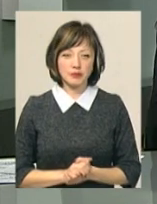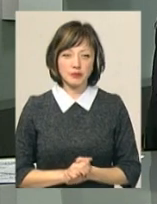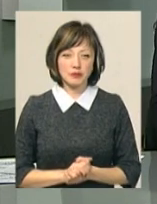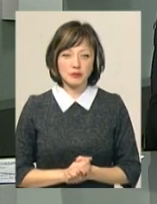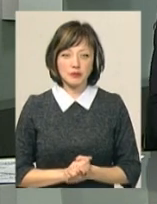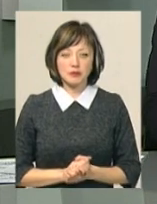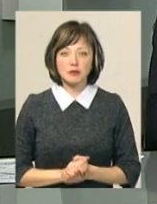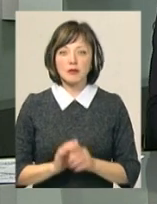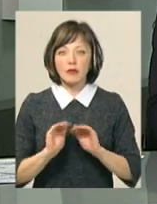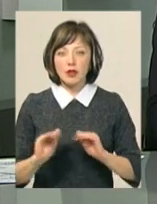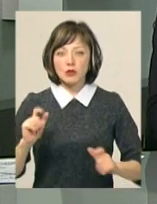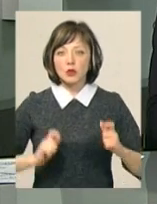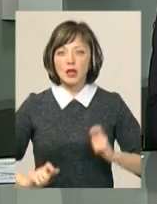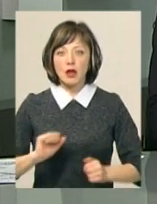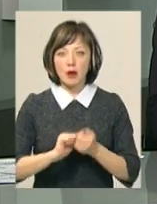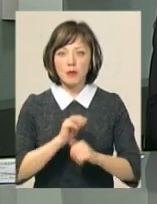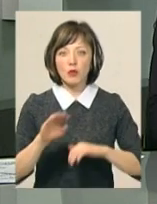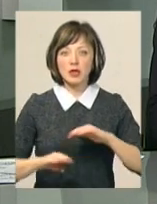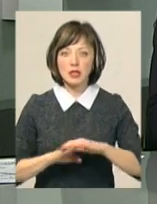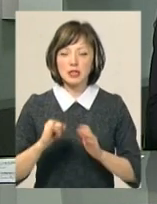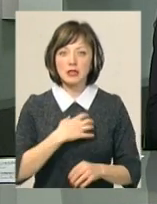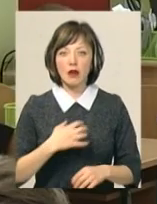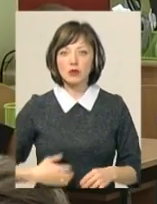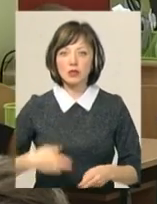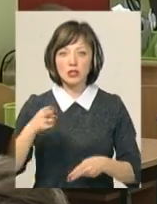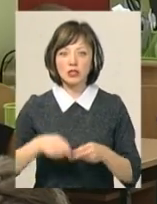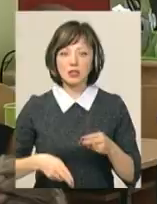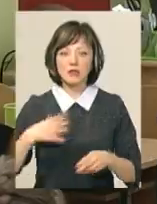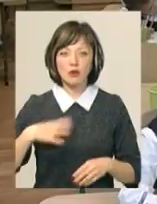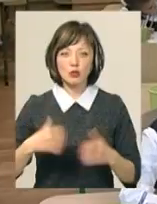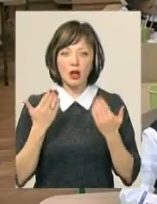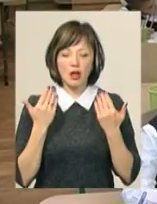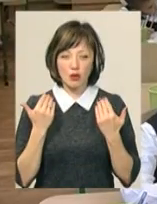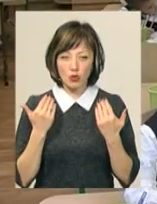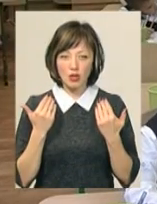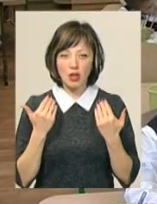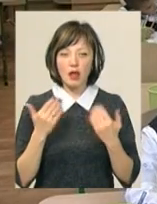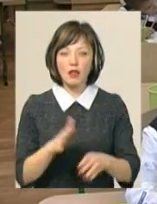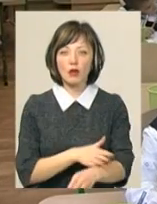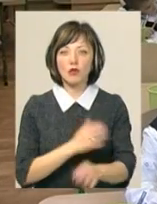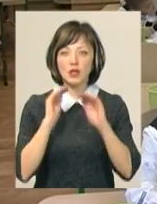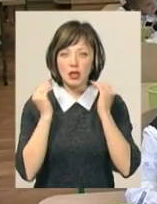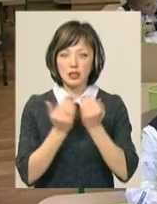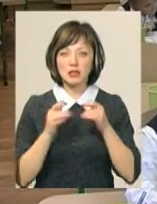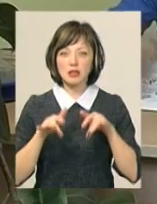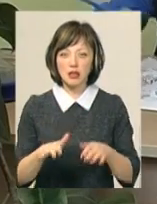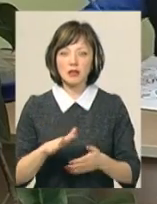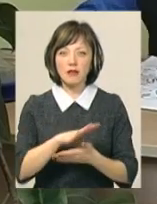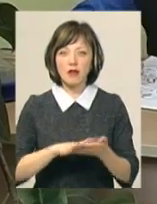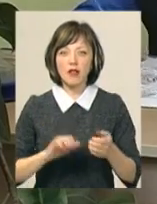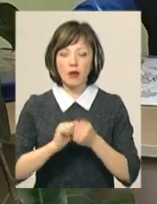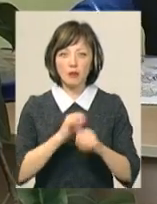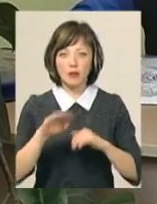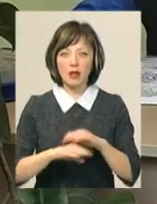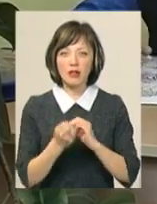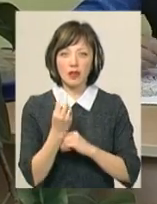В учнів та студентів Кам'янця-Подільського і Славути закінчилися вимушені канікули. Найдовше карантинні заходи тривали в Кам'янці 12